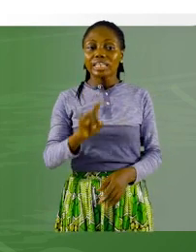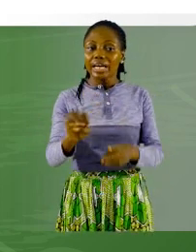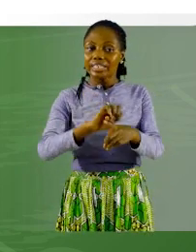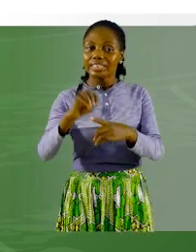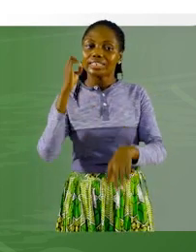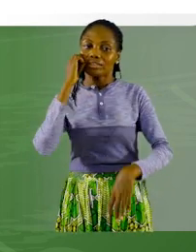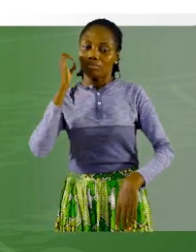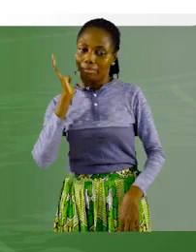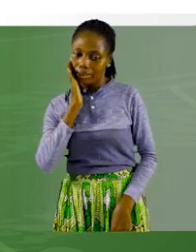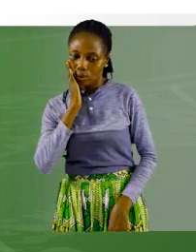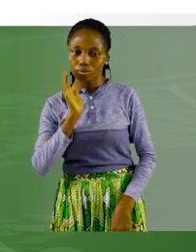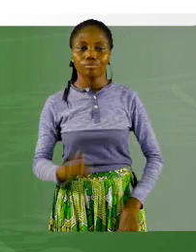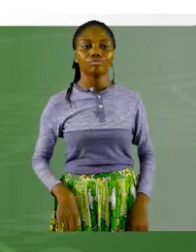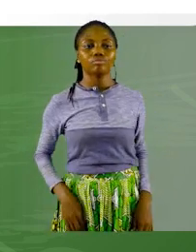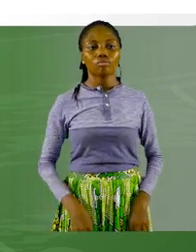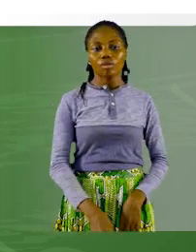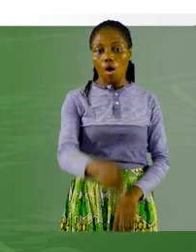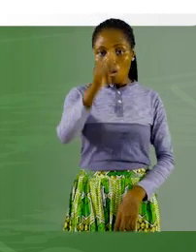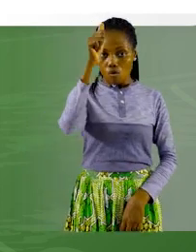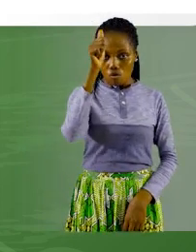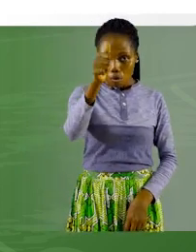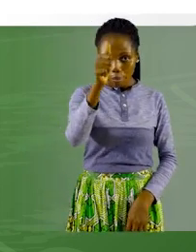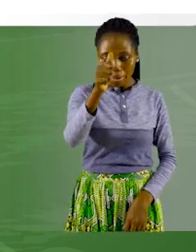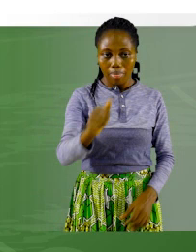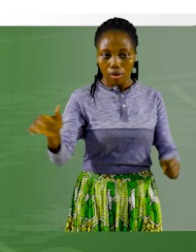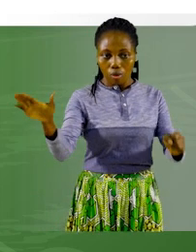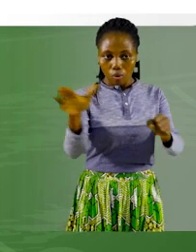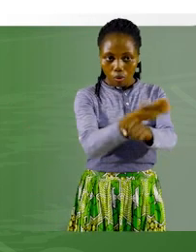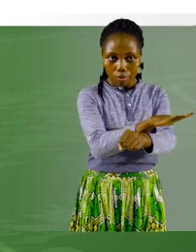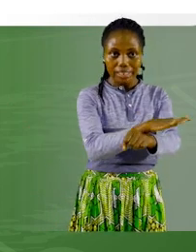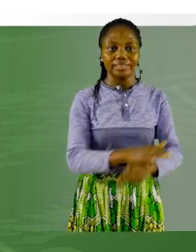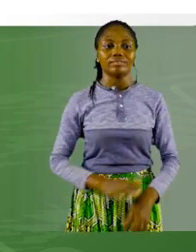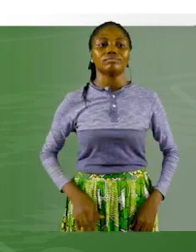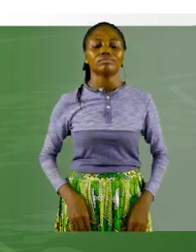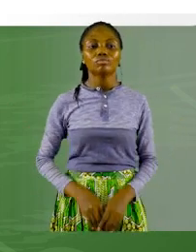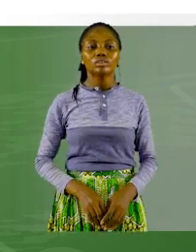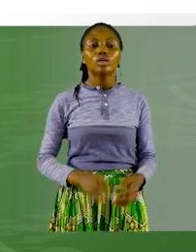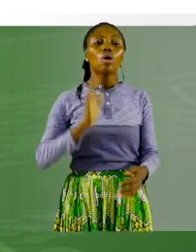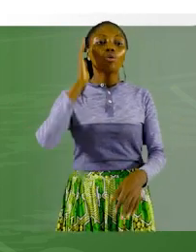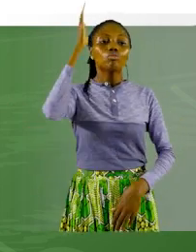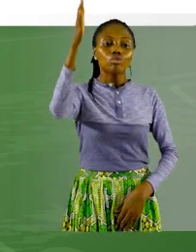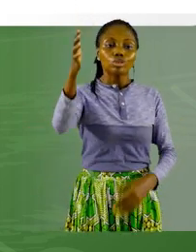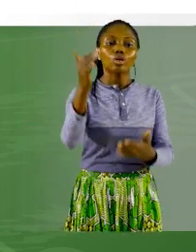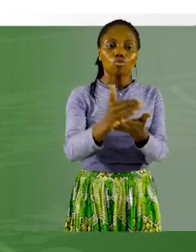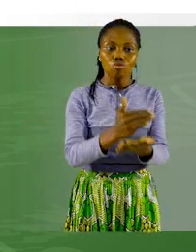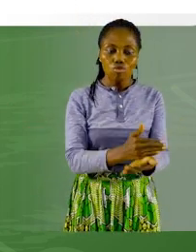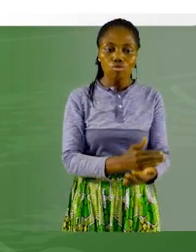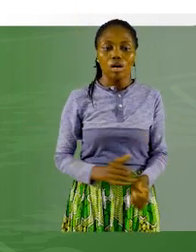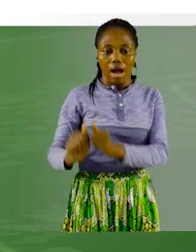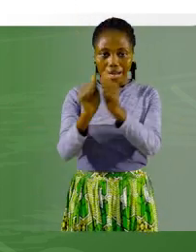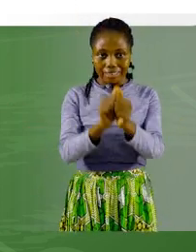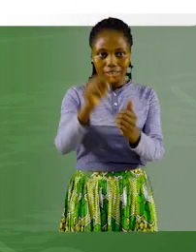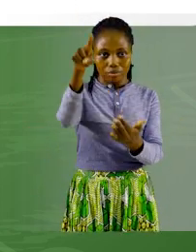Vous allez le traiter. Et à la prochaine séance. Nous allons faire la correction.